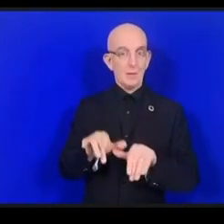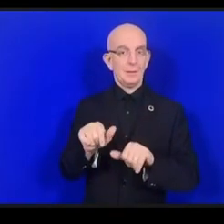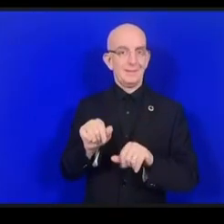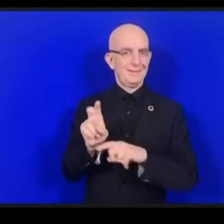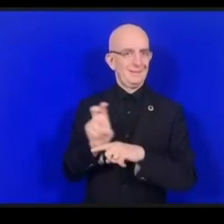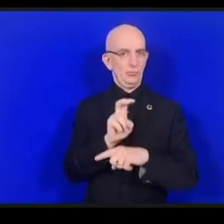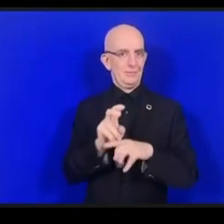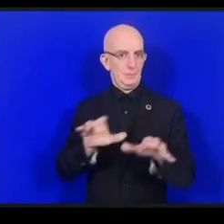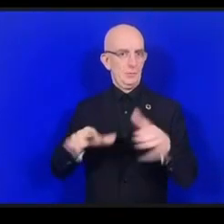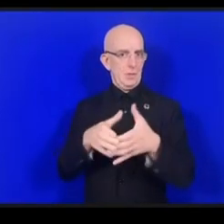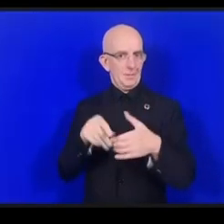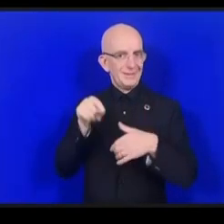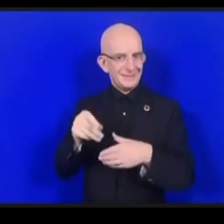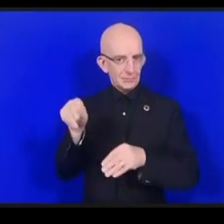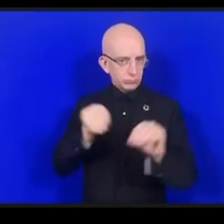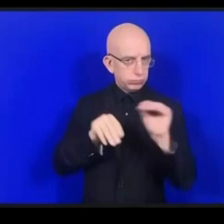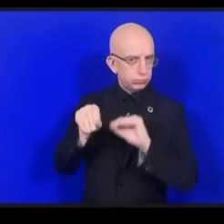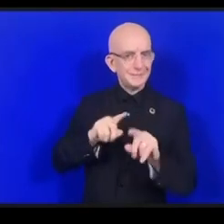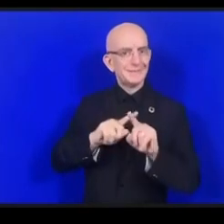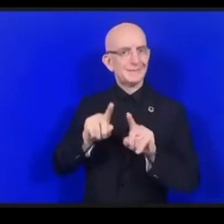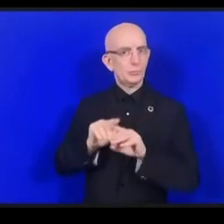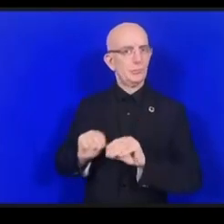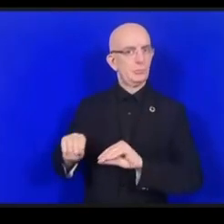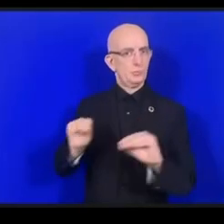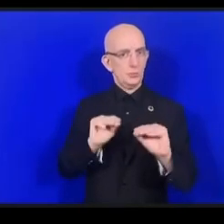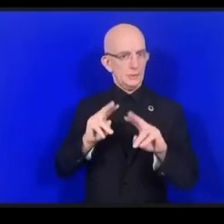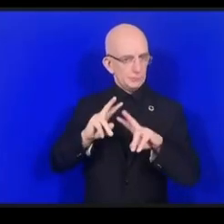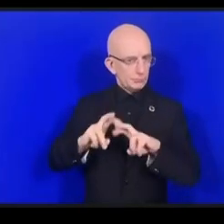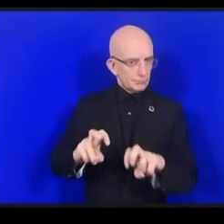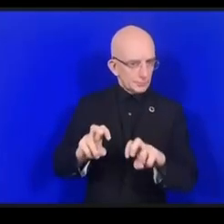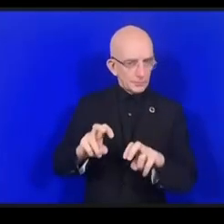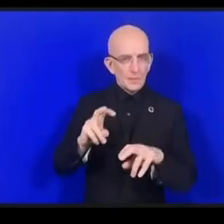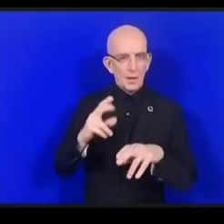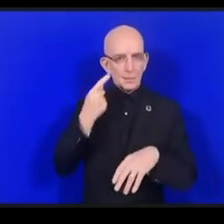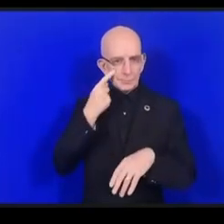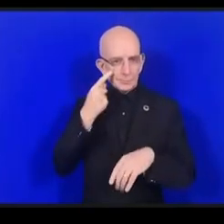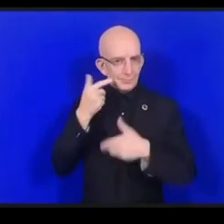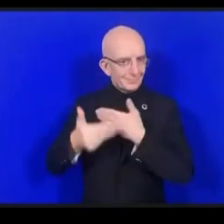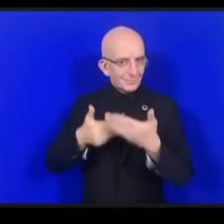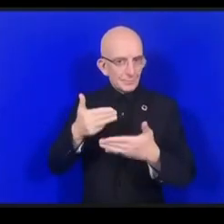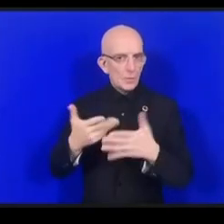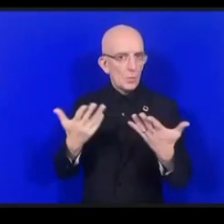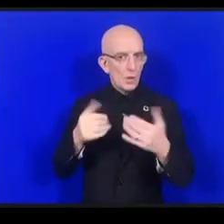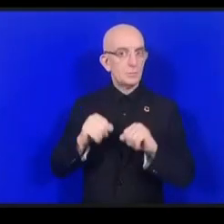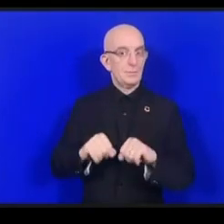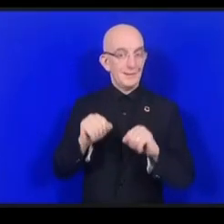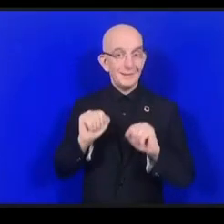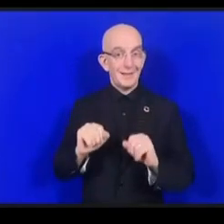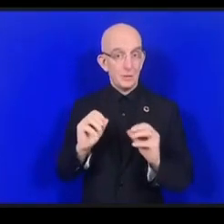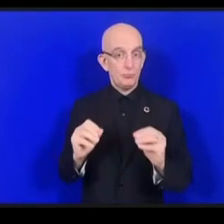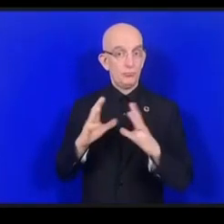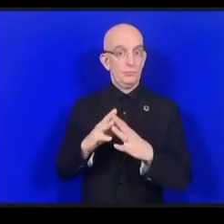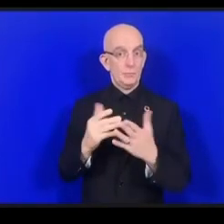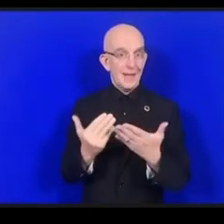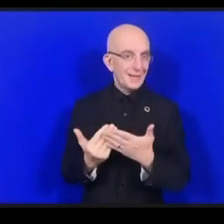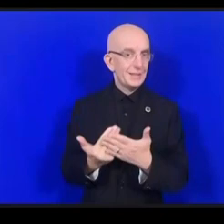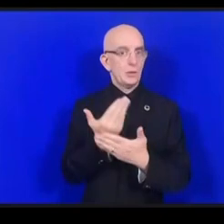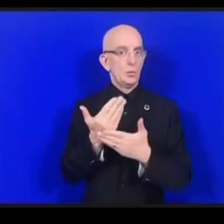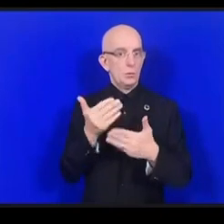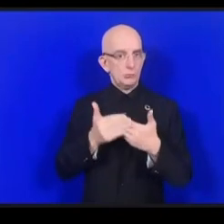للأمن السيبراني والتي هدفها أن تجمع العاملين في مجال القطاع